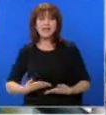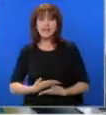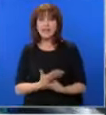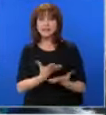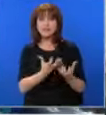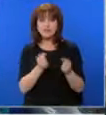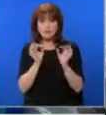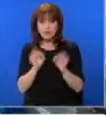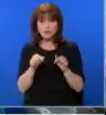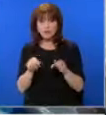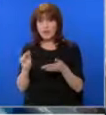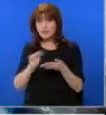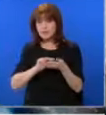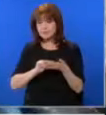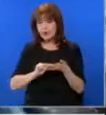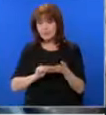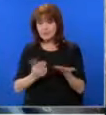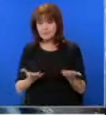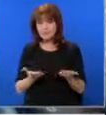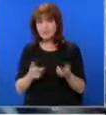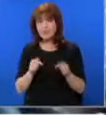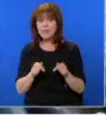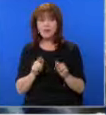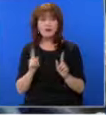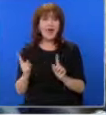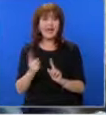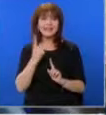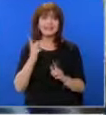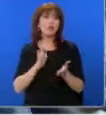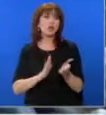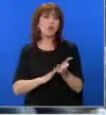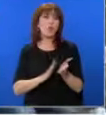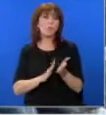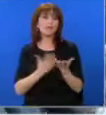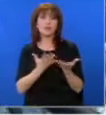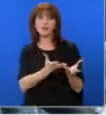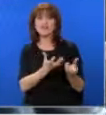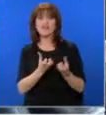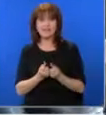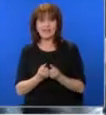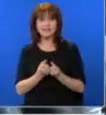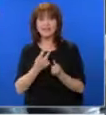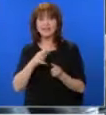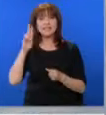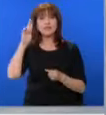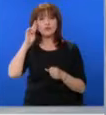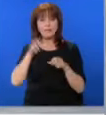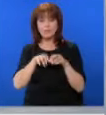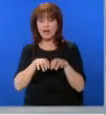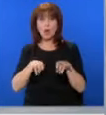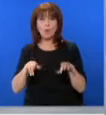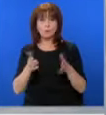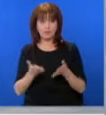бяха изети точно тези записки. И това бяха единствените документи, които бяха иззети с служебния компютър.